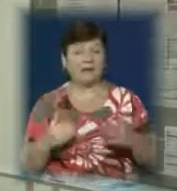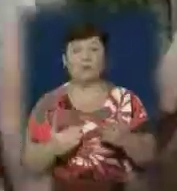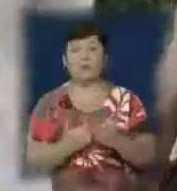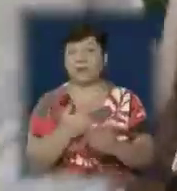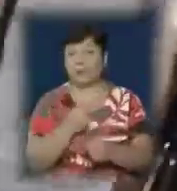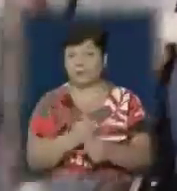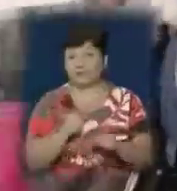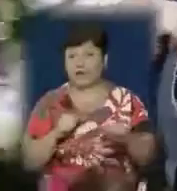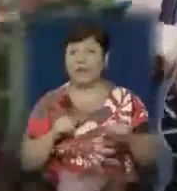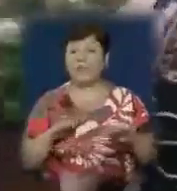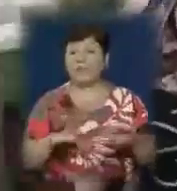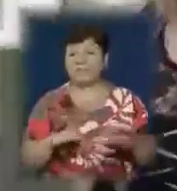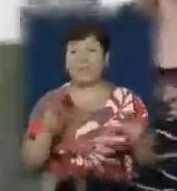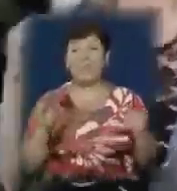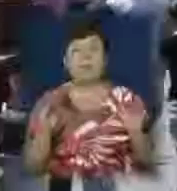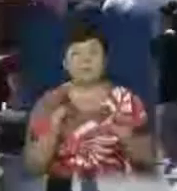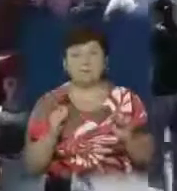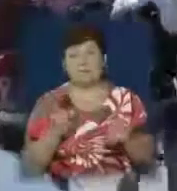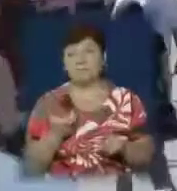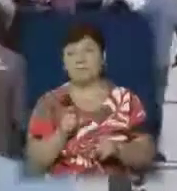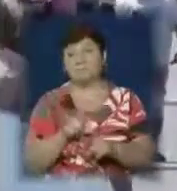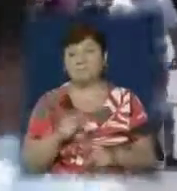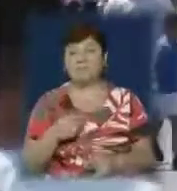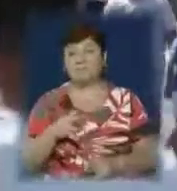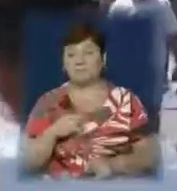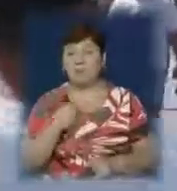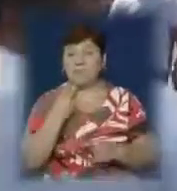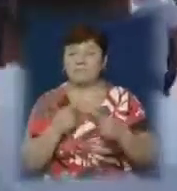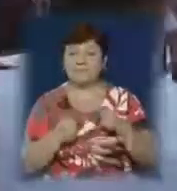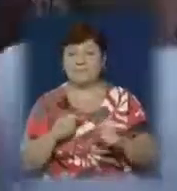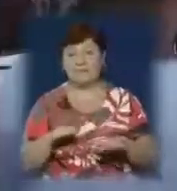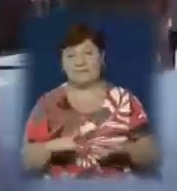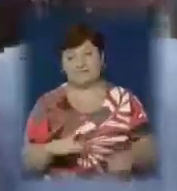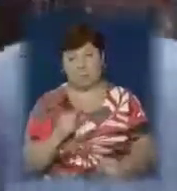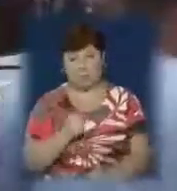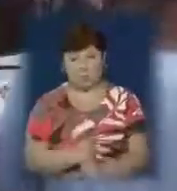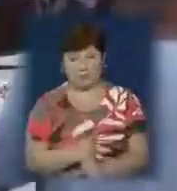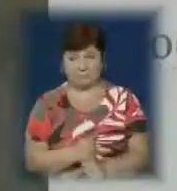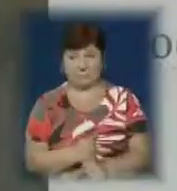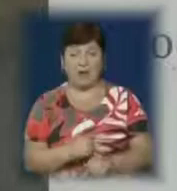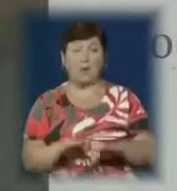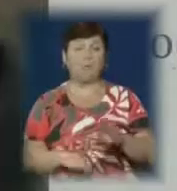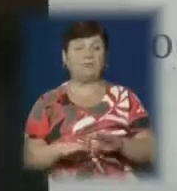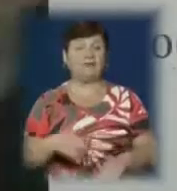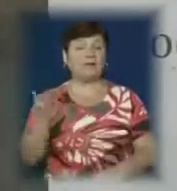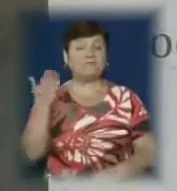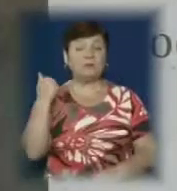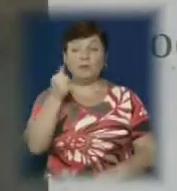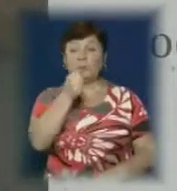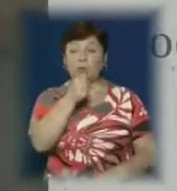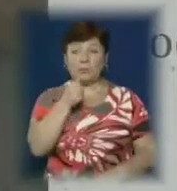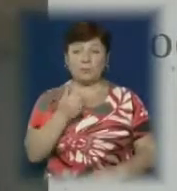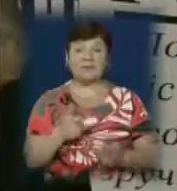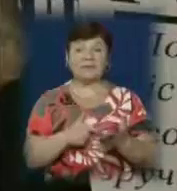робочих місць створюється обмаль, а люди стали більше дорожити своїм постійним місцем роботи. В порівнянні з минулим роком кількість